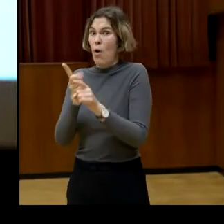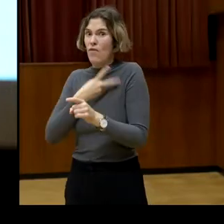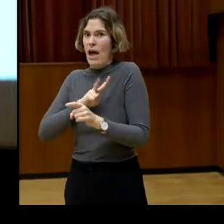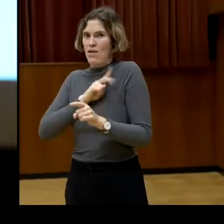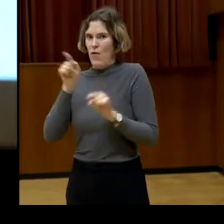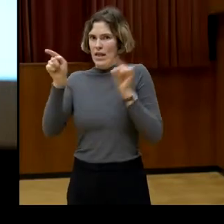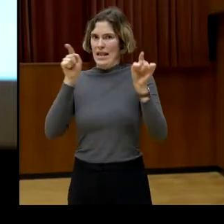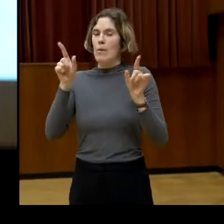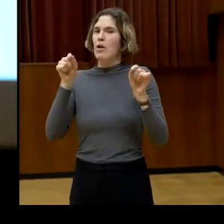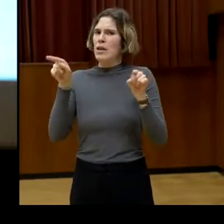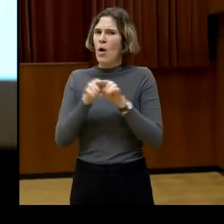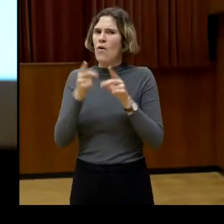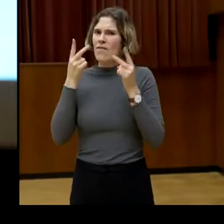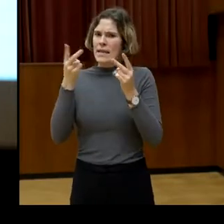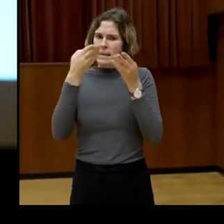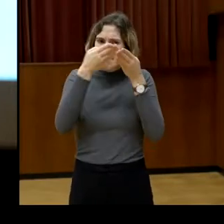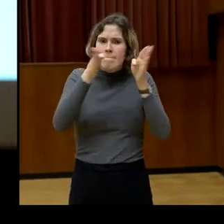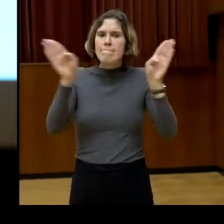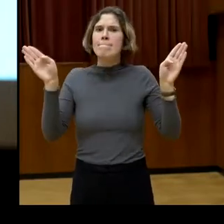aufzustellen.